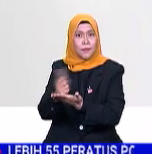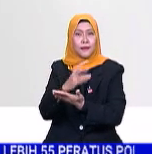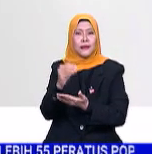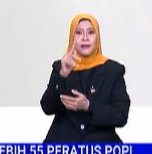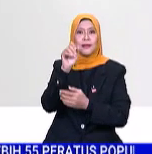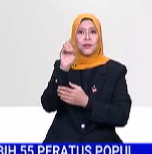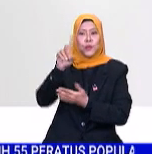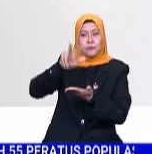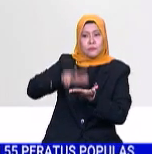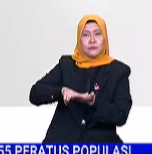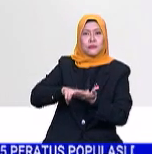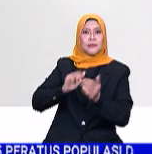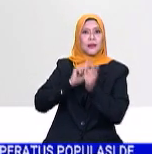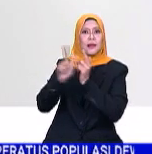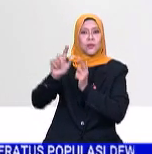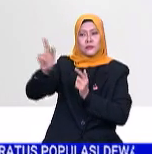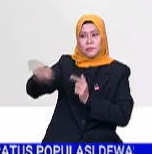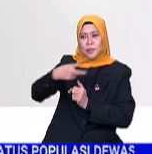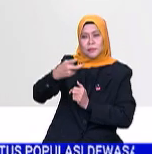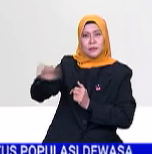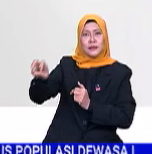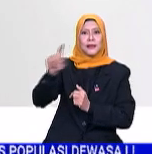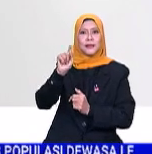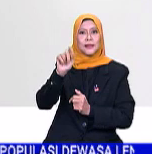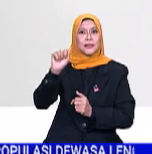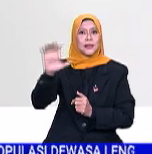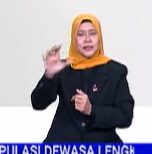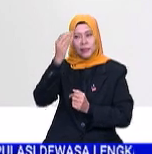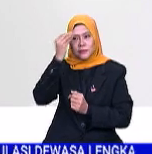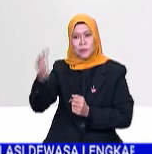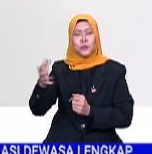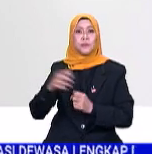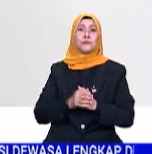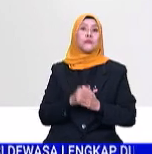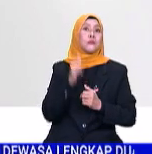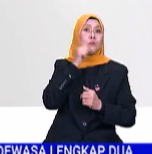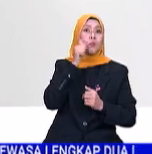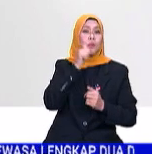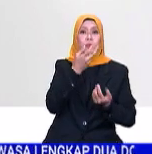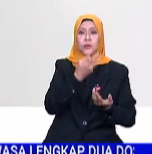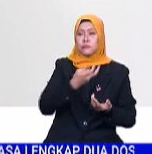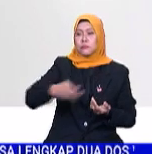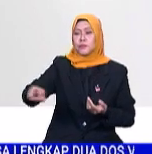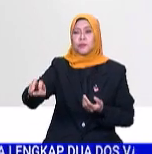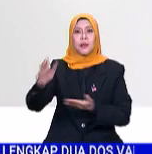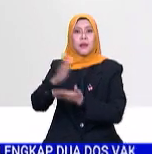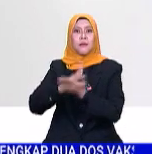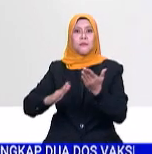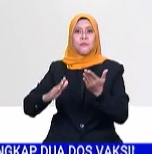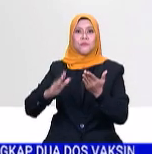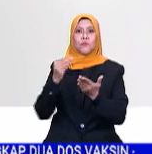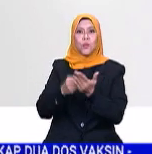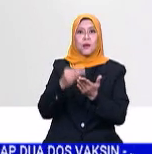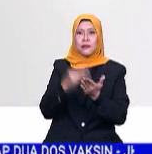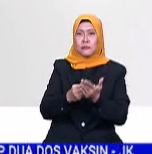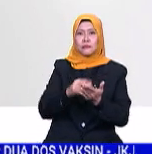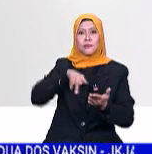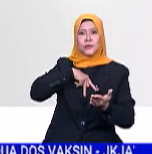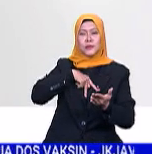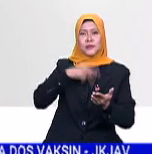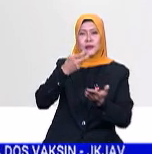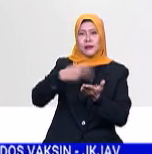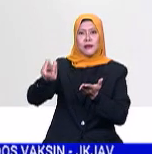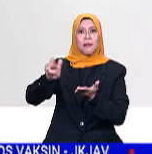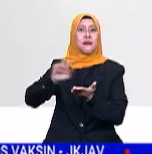kod verifikasi kebenaran transaksi TAC. Wanita itu juga telah memindahkan separuh daripada wang miliknya ke